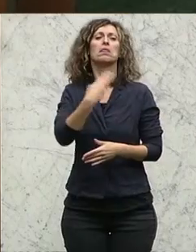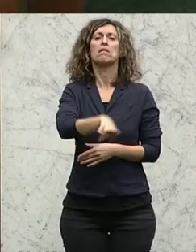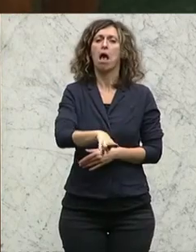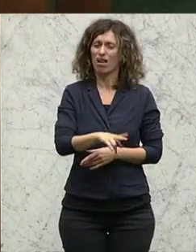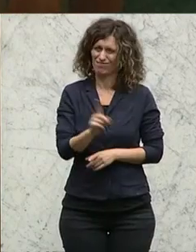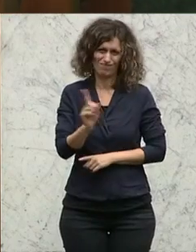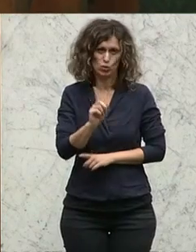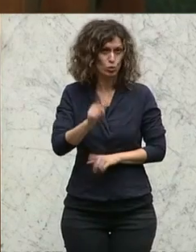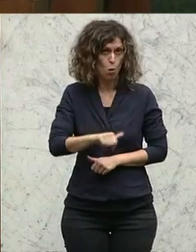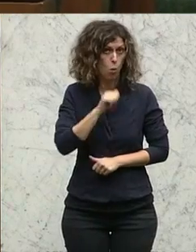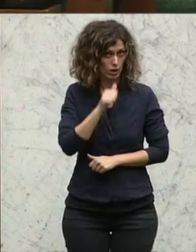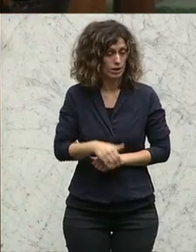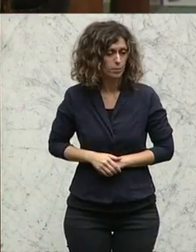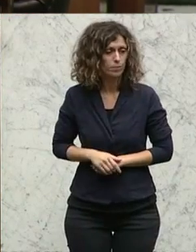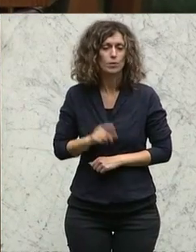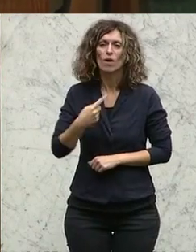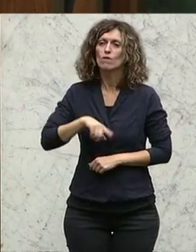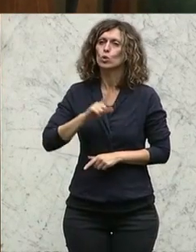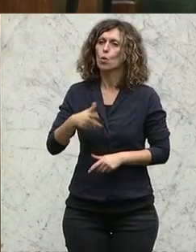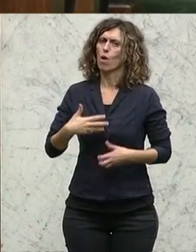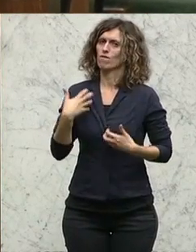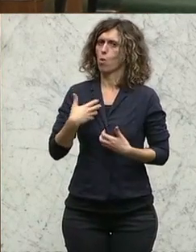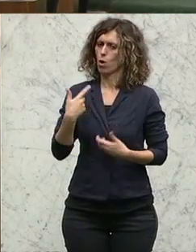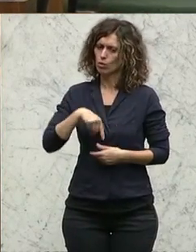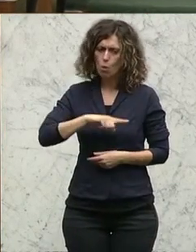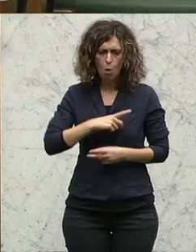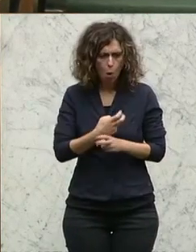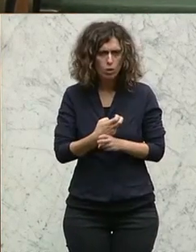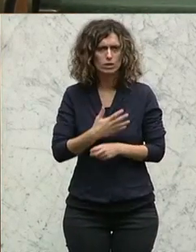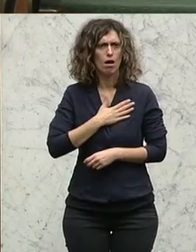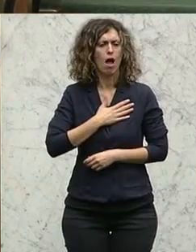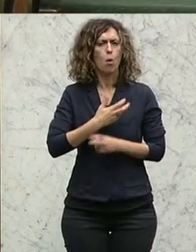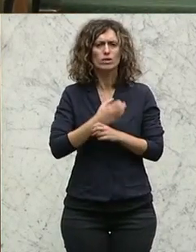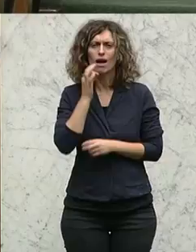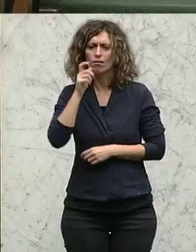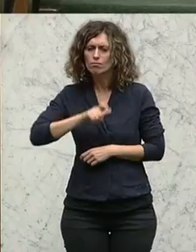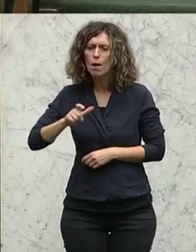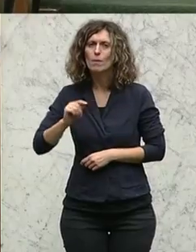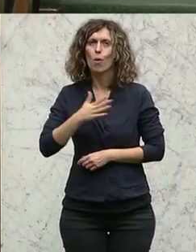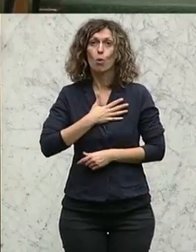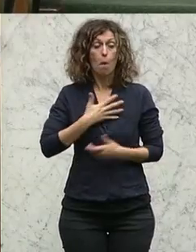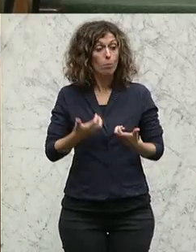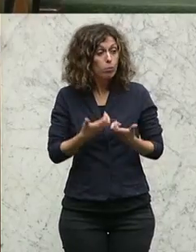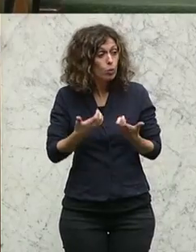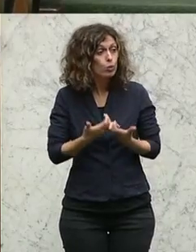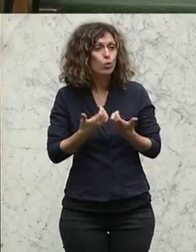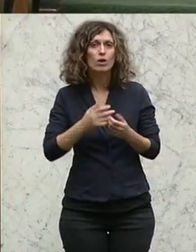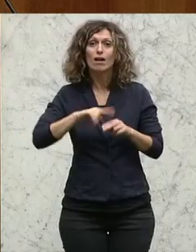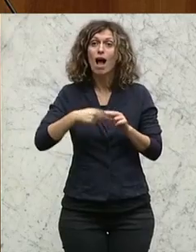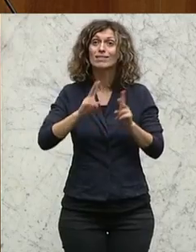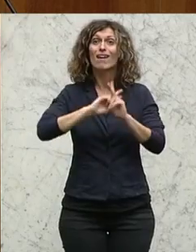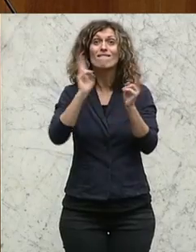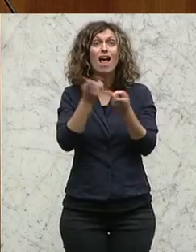Und es sollte uns einfach auch mit Freude erfüllen als Österreicherinnen und Österreicher, dass unsere Produkte in der ganzen Welt so